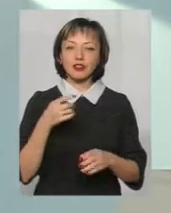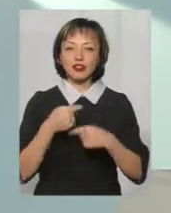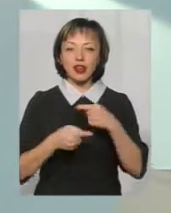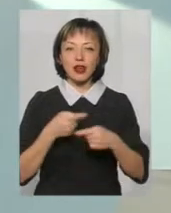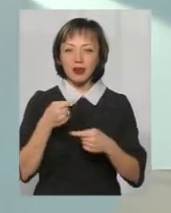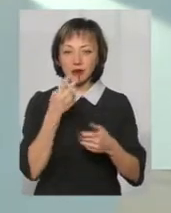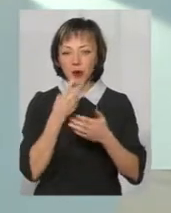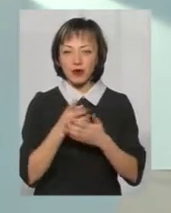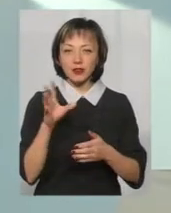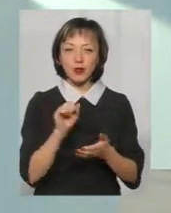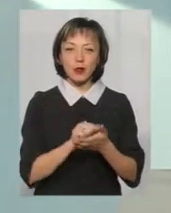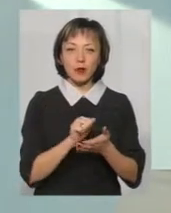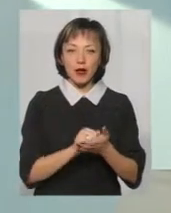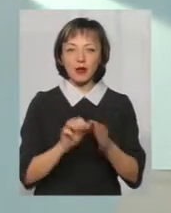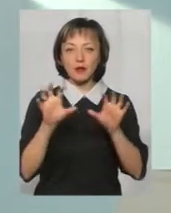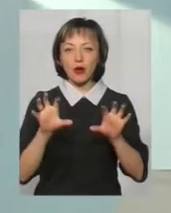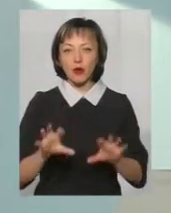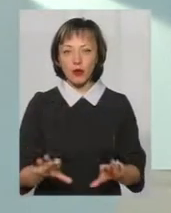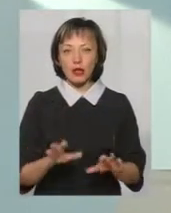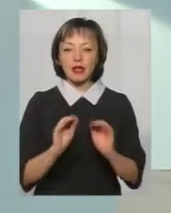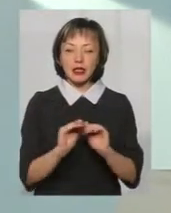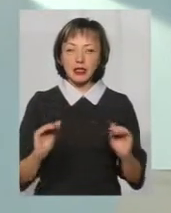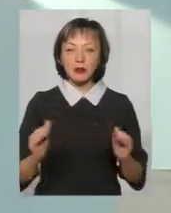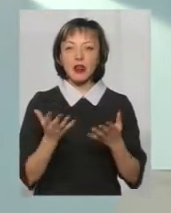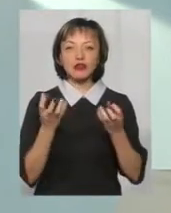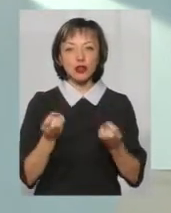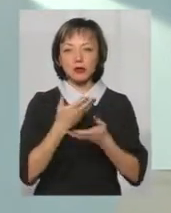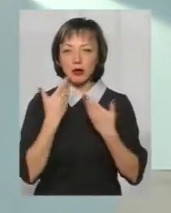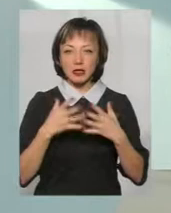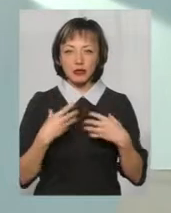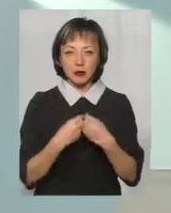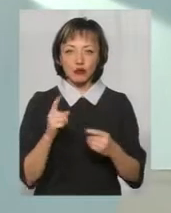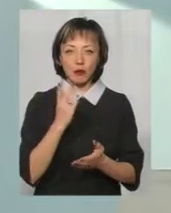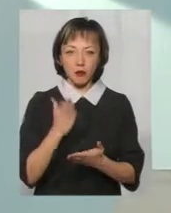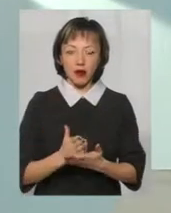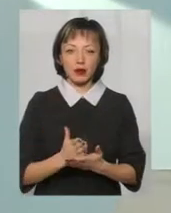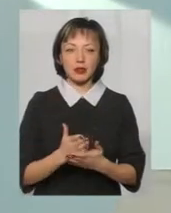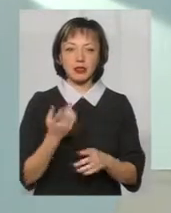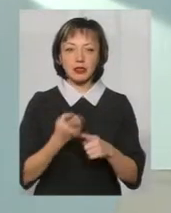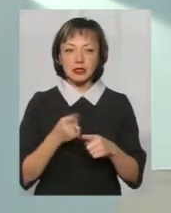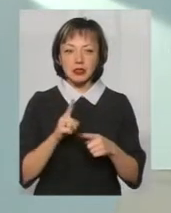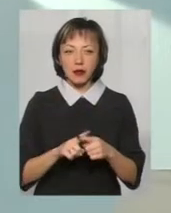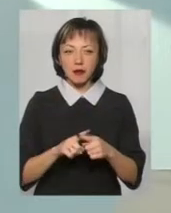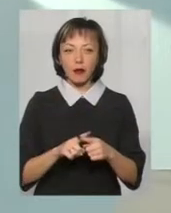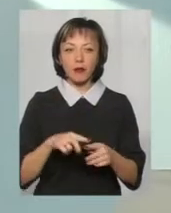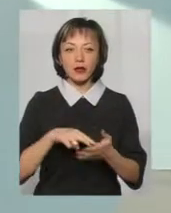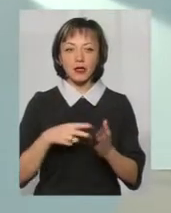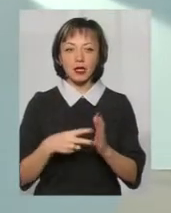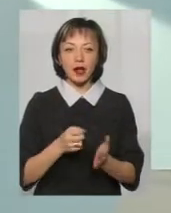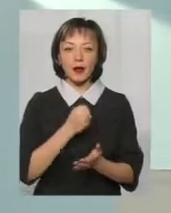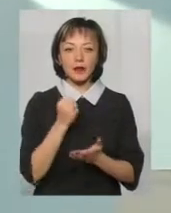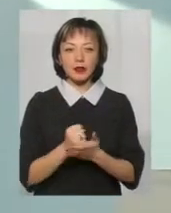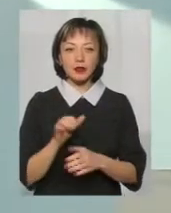документів я вважаю всім нашим дітям, які ще не мають сім'ї, щоб вони її мали. І саме ця стратегія, яка прийнята